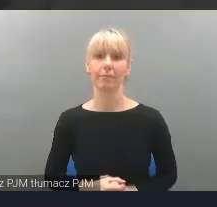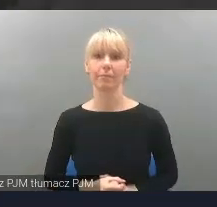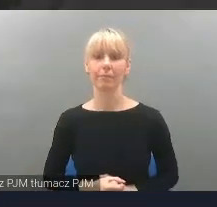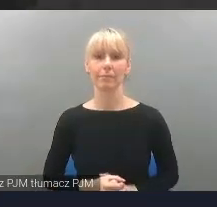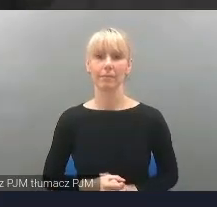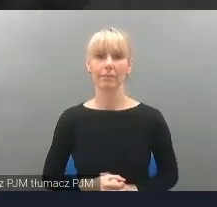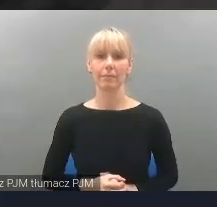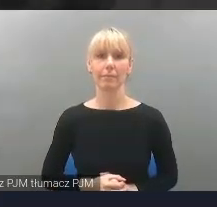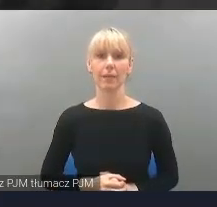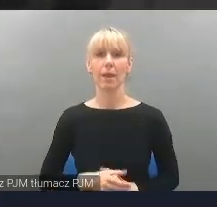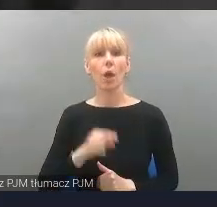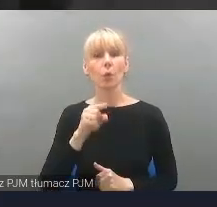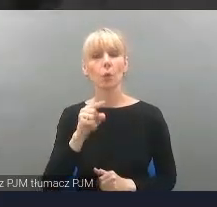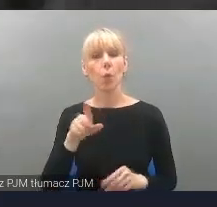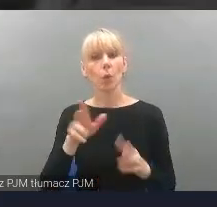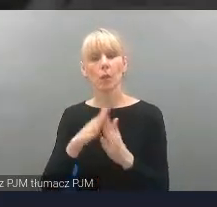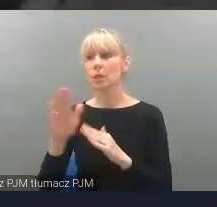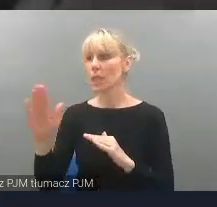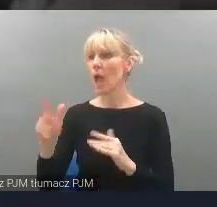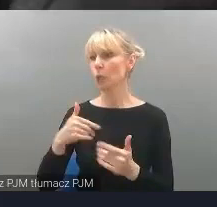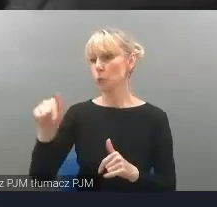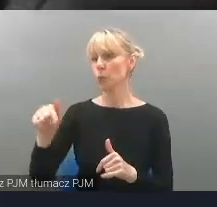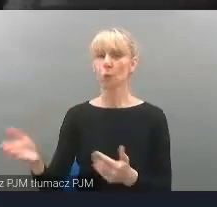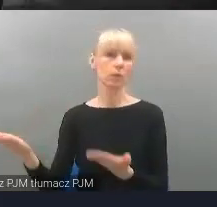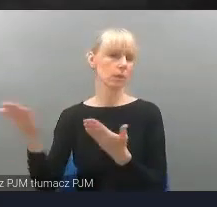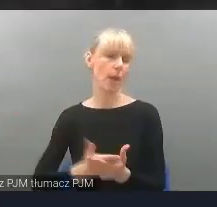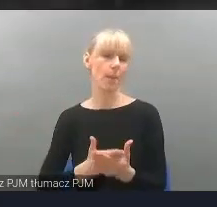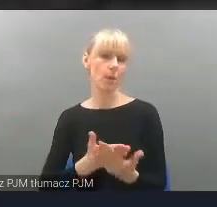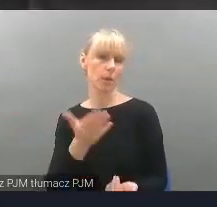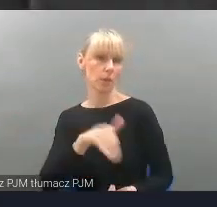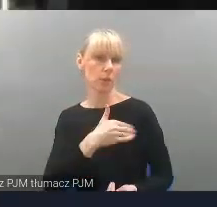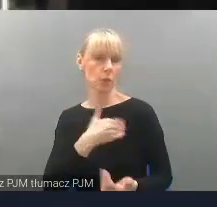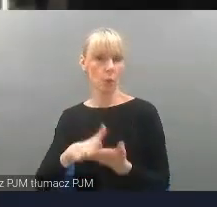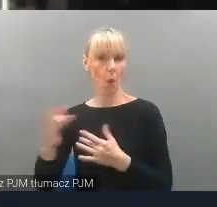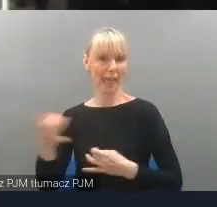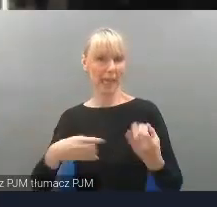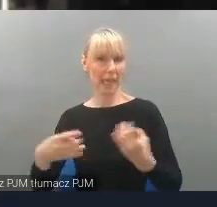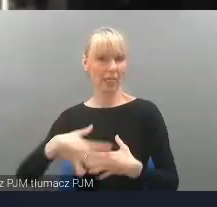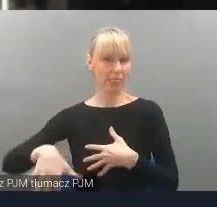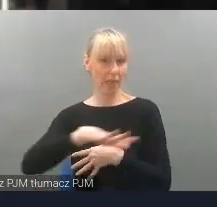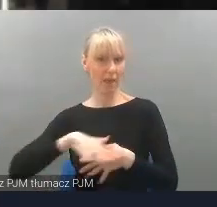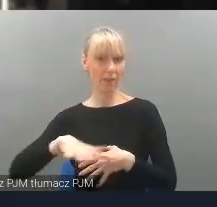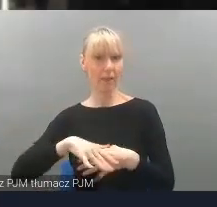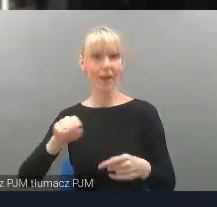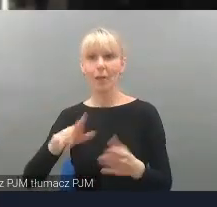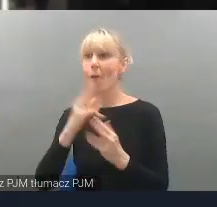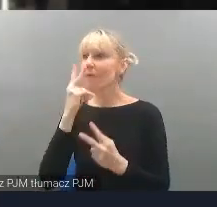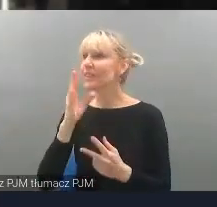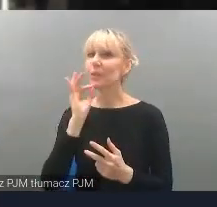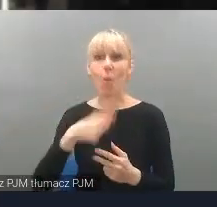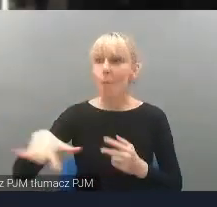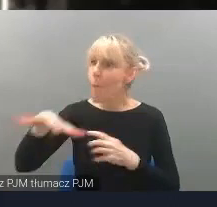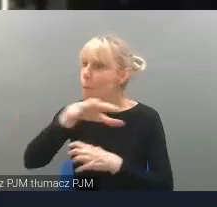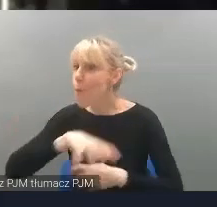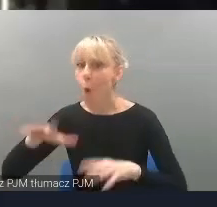podoba idea questingu. Ja tutaj zaprosiłam klasę właśnie na questing, czyli na tę grę terenową. Młodzież widzę, że się świetnie bawi, oni pracują